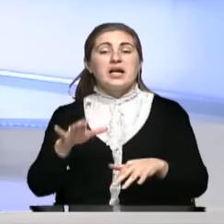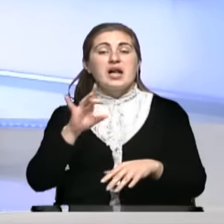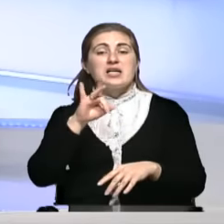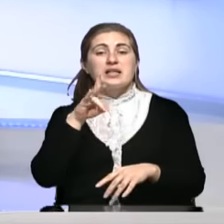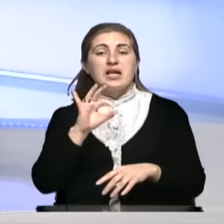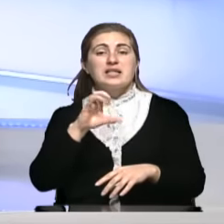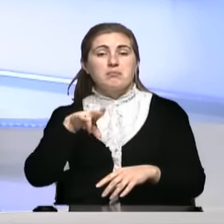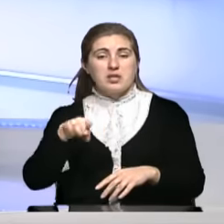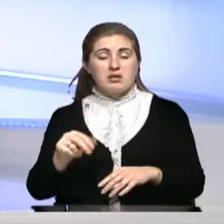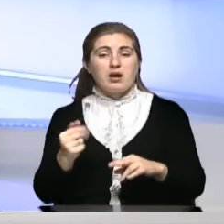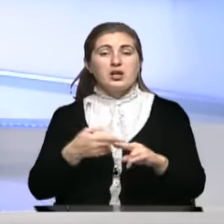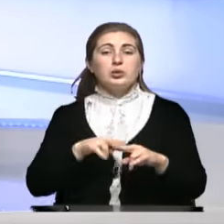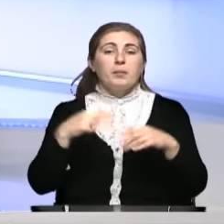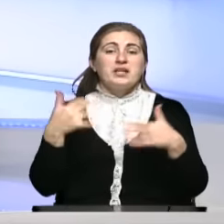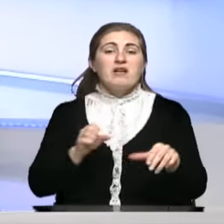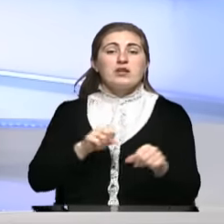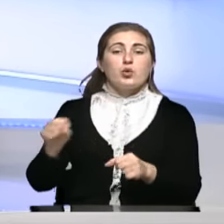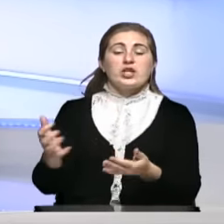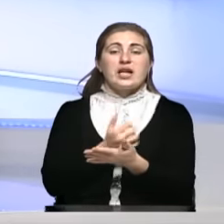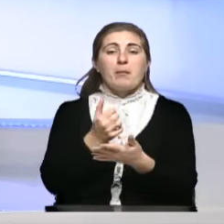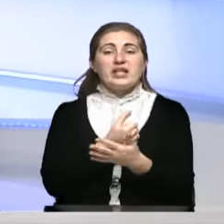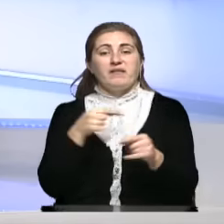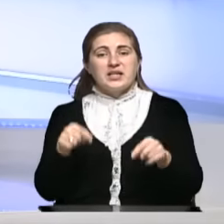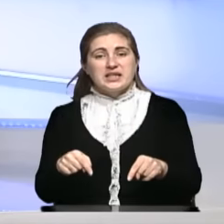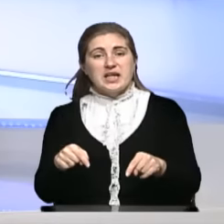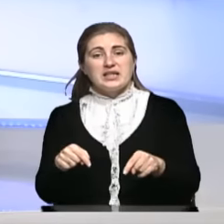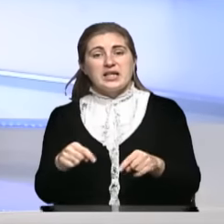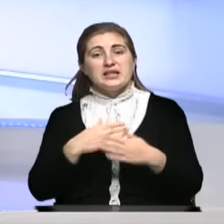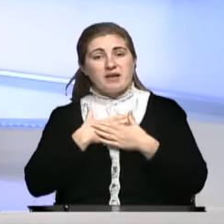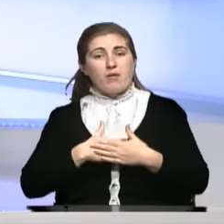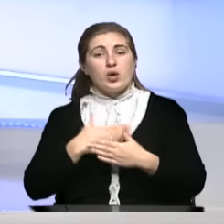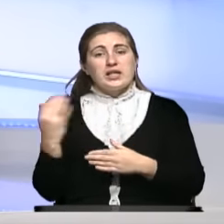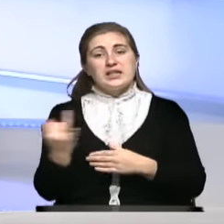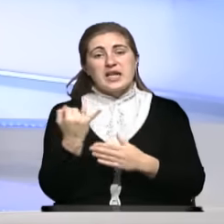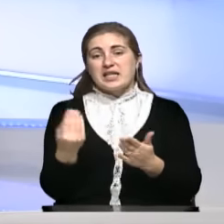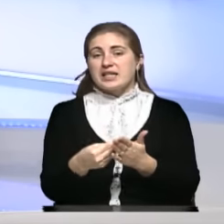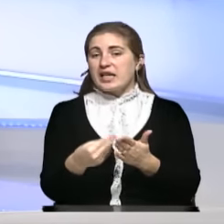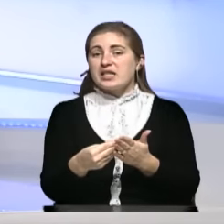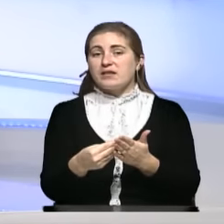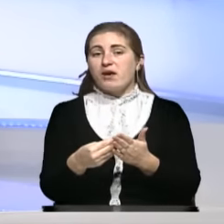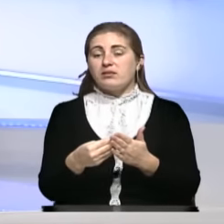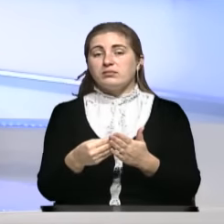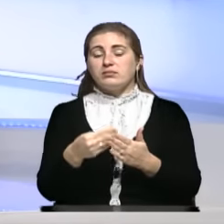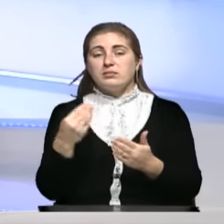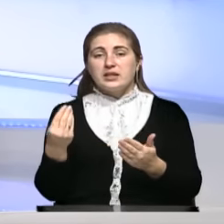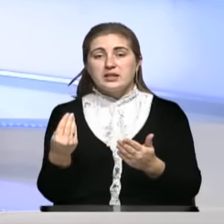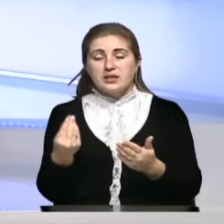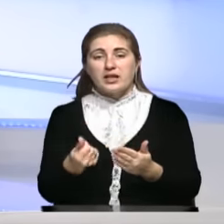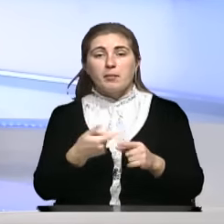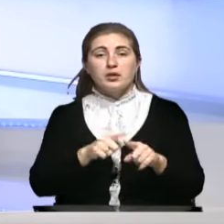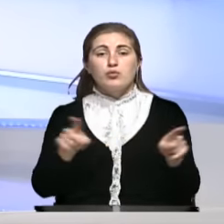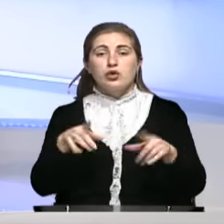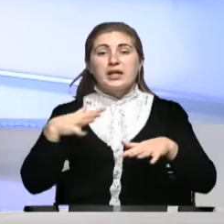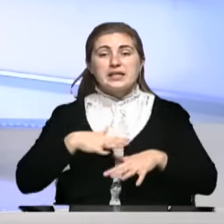которые потеряли возможность зарабатывать здесь довольно интересные средства, довольно интересные деньги, потому что Крым